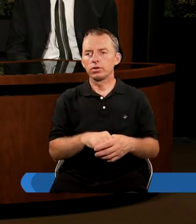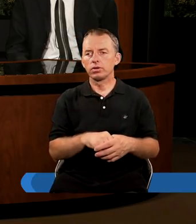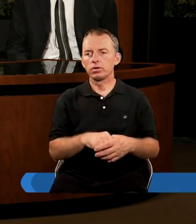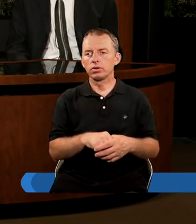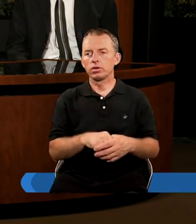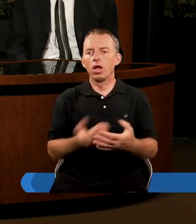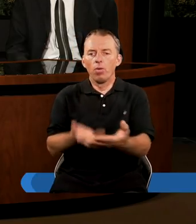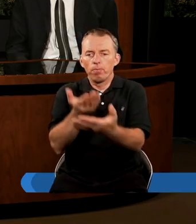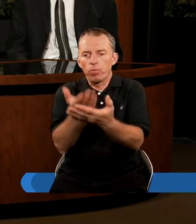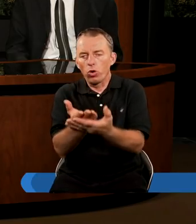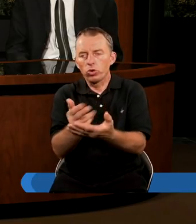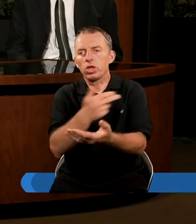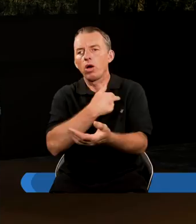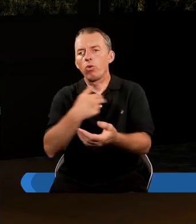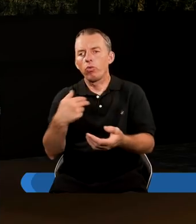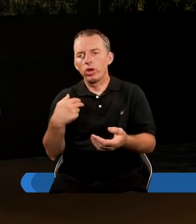podał nam